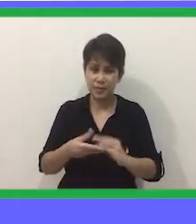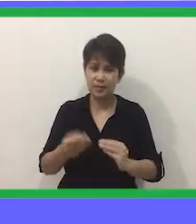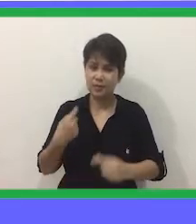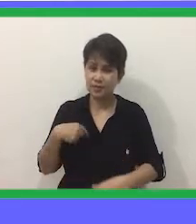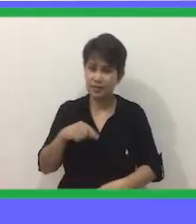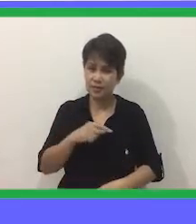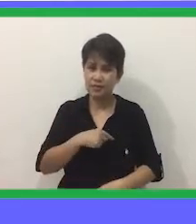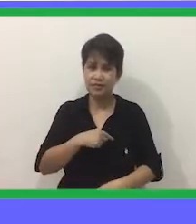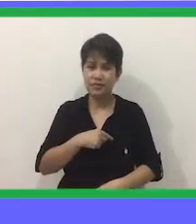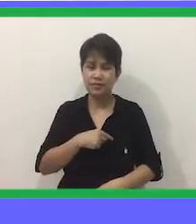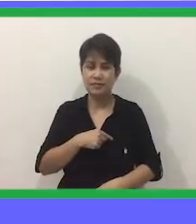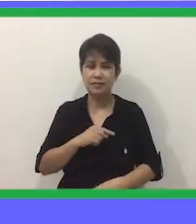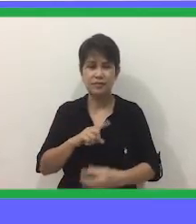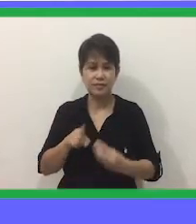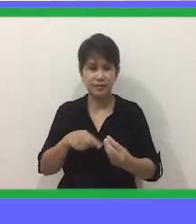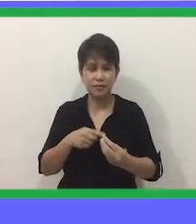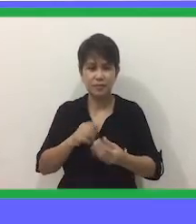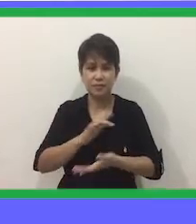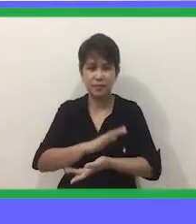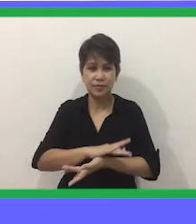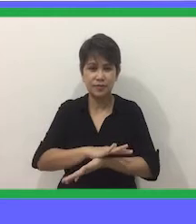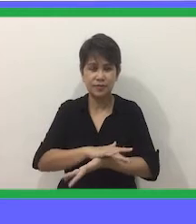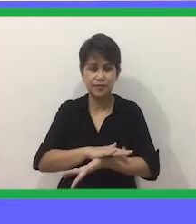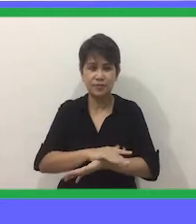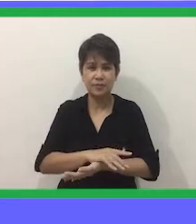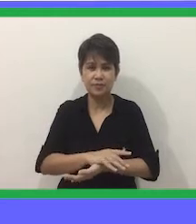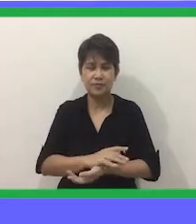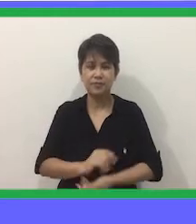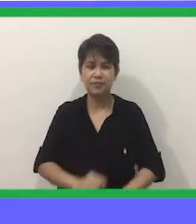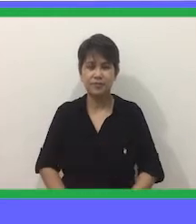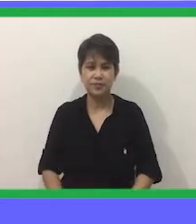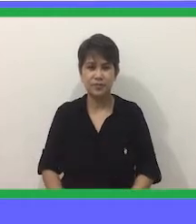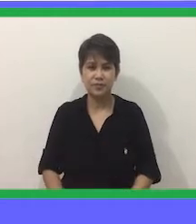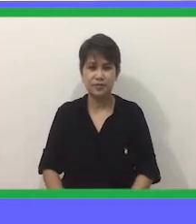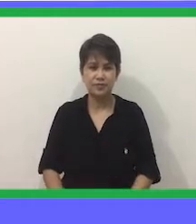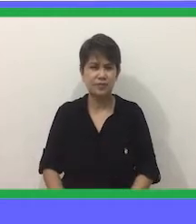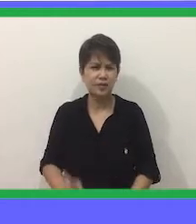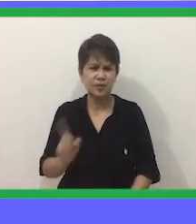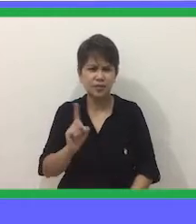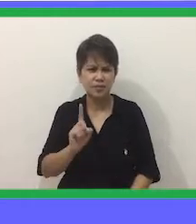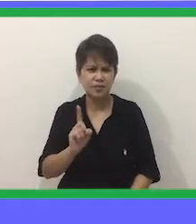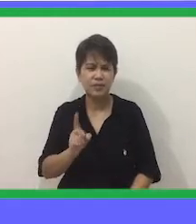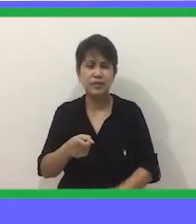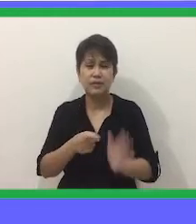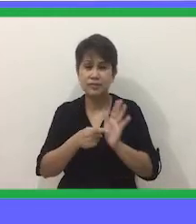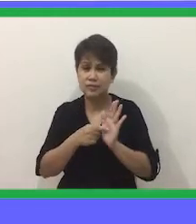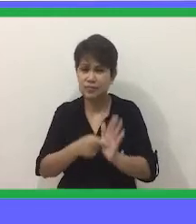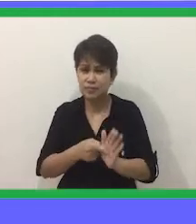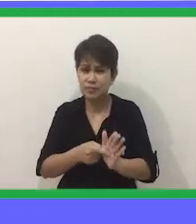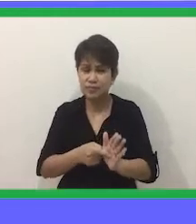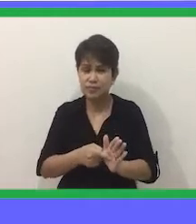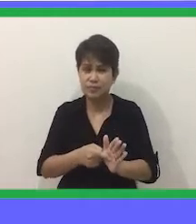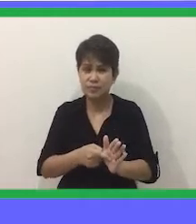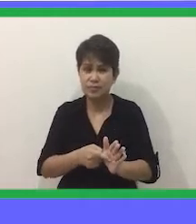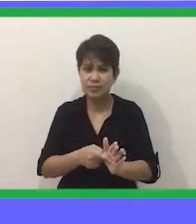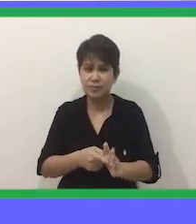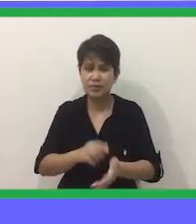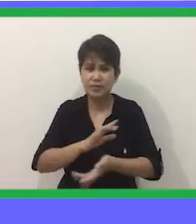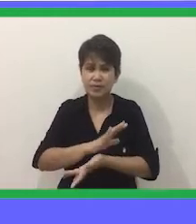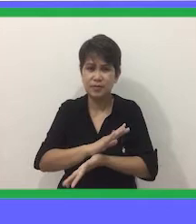Kwento Natin Ay Tungkol Sa Coronavirus At Ano Daw Yung Sintomas Coronavirus